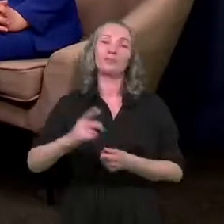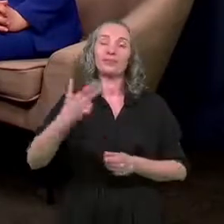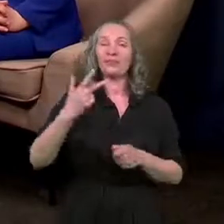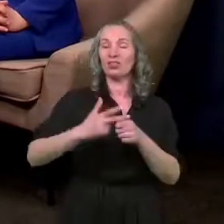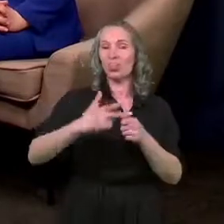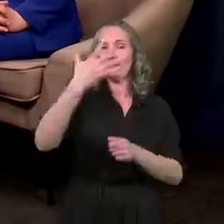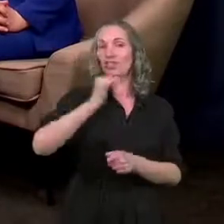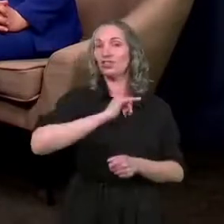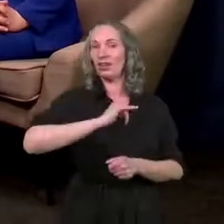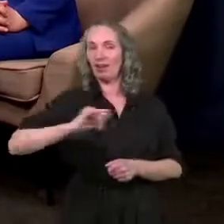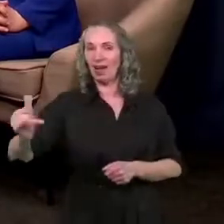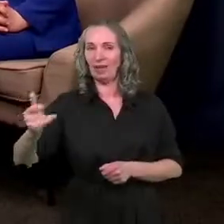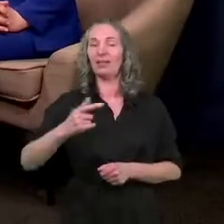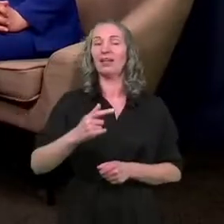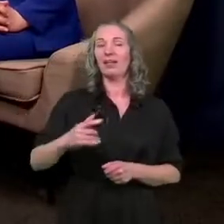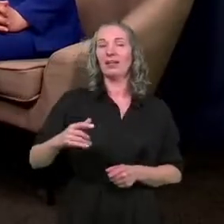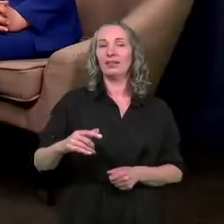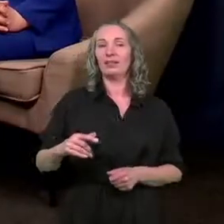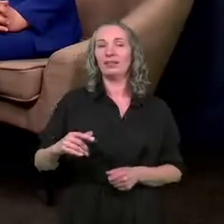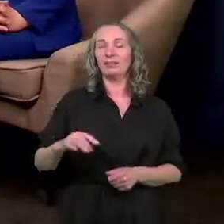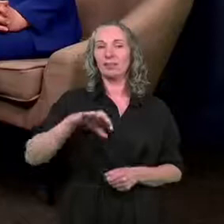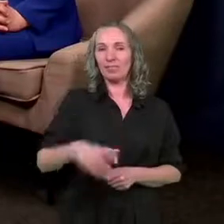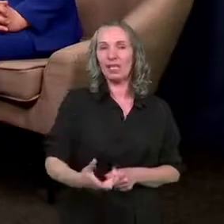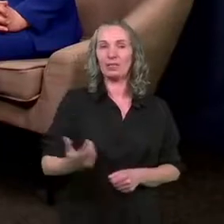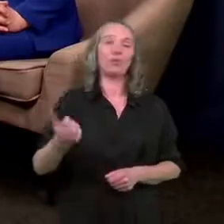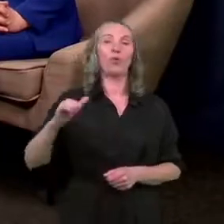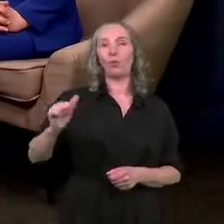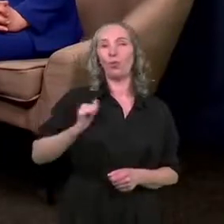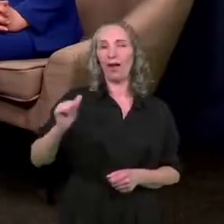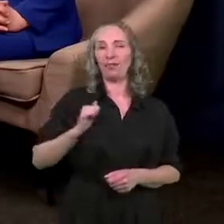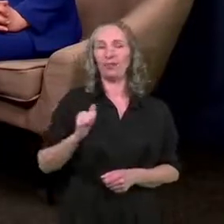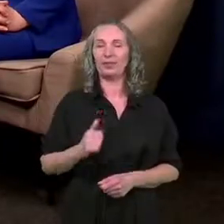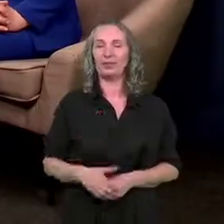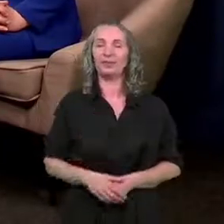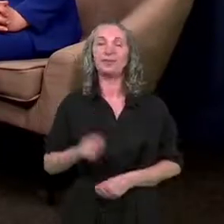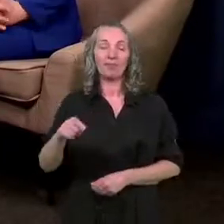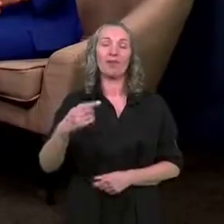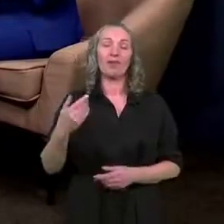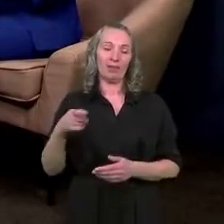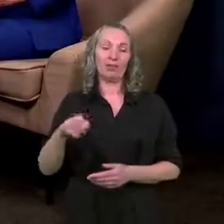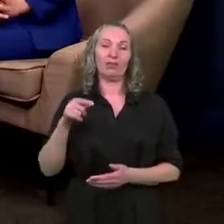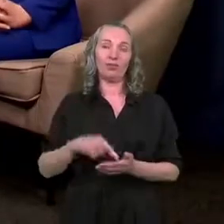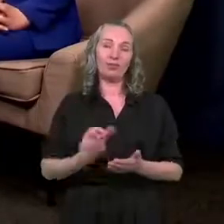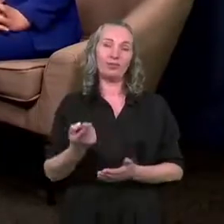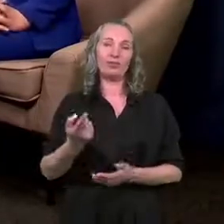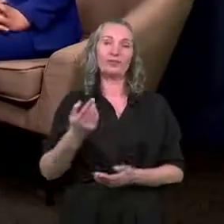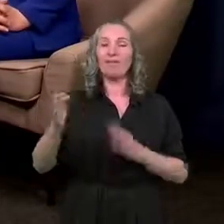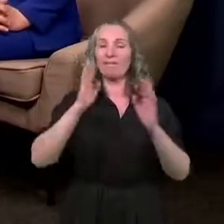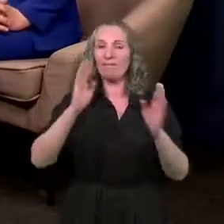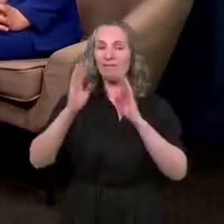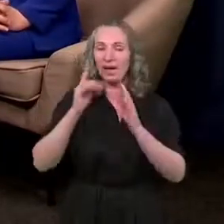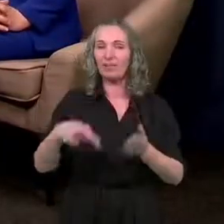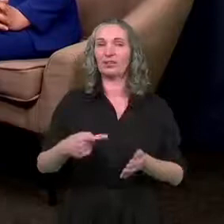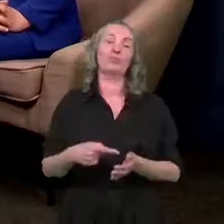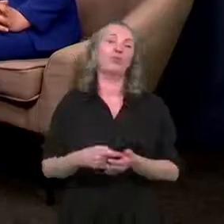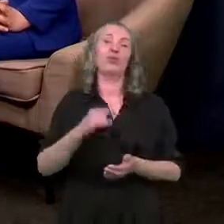35-lecie, zespół Kujawy. I właśnie zarówno na Facebooku,